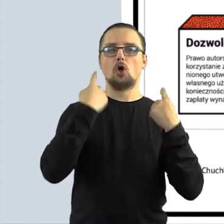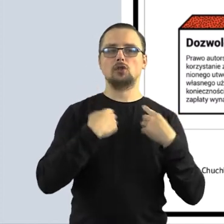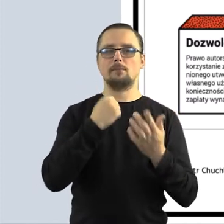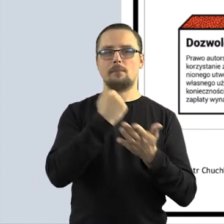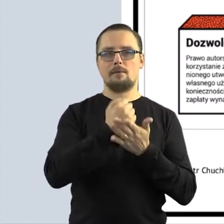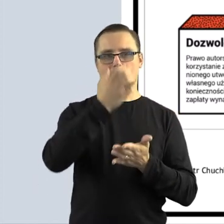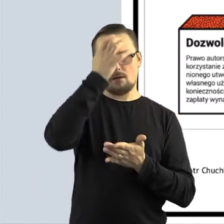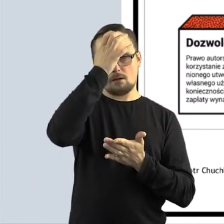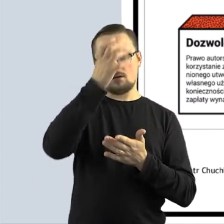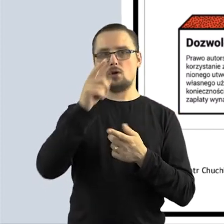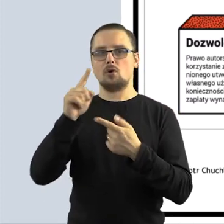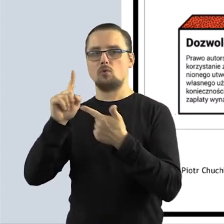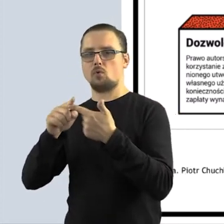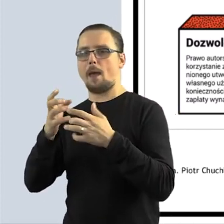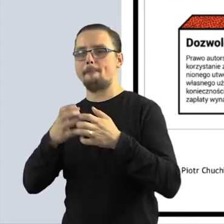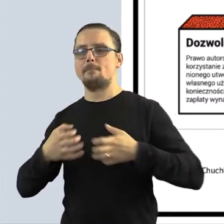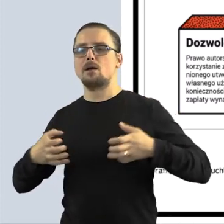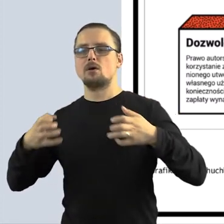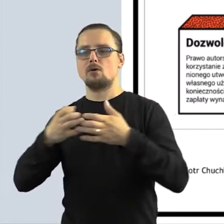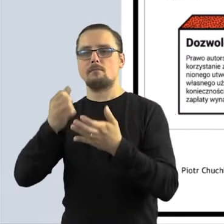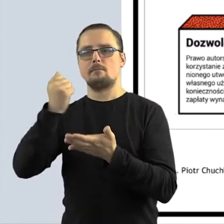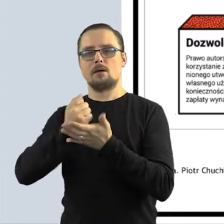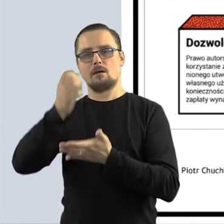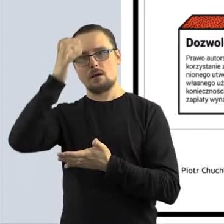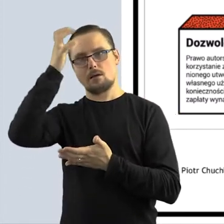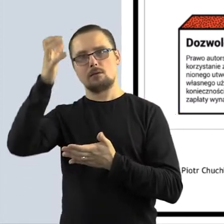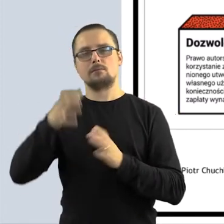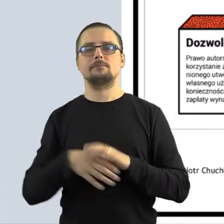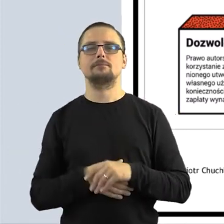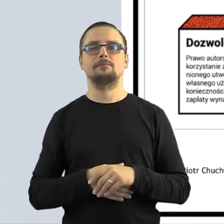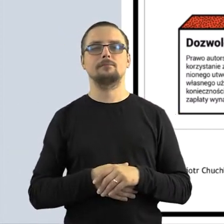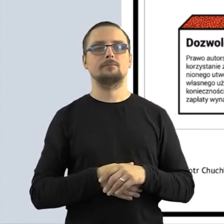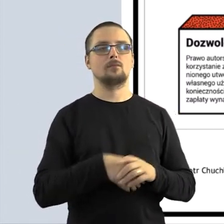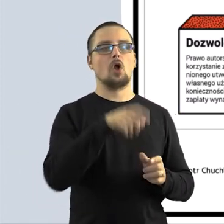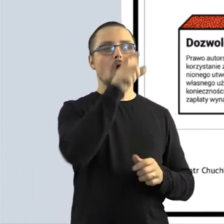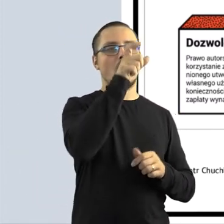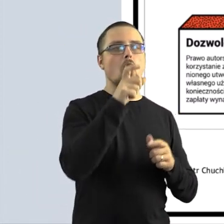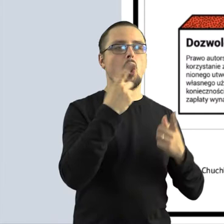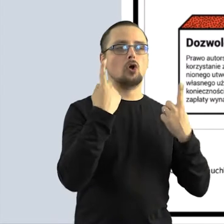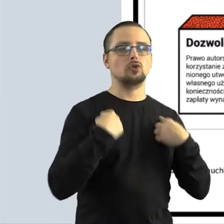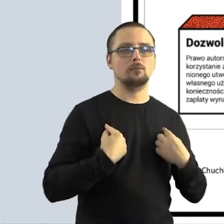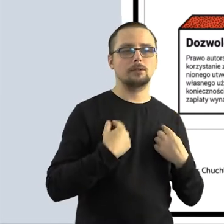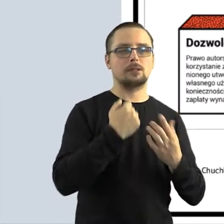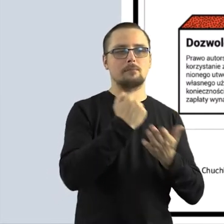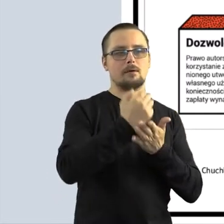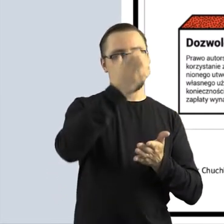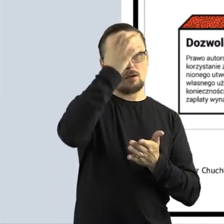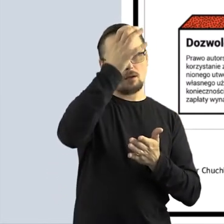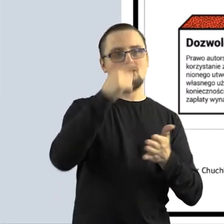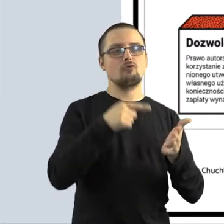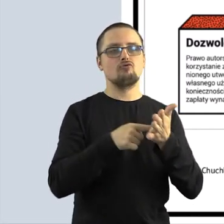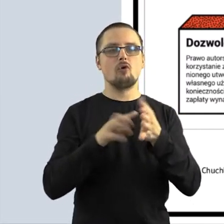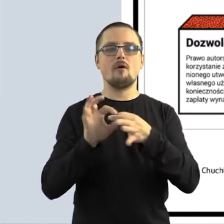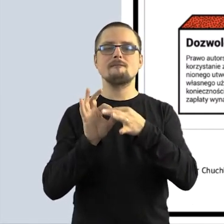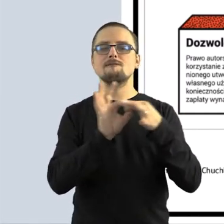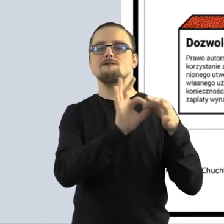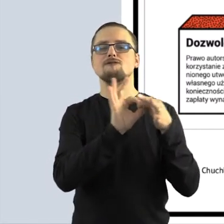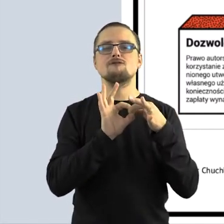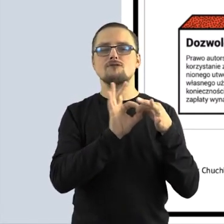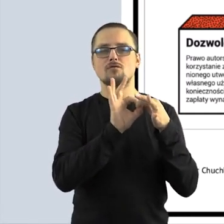osobiste, a po drugie majątkowe. I prawa autorskie, osobiste, to są te, które wiążą